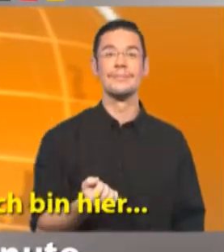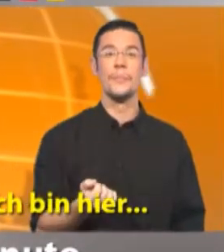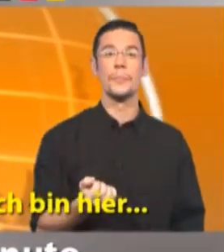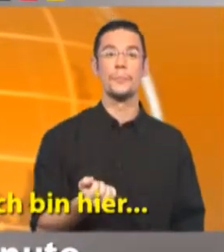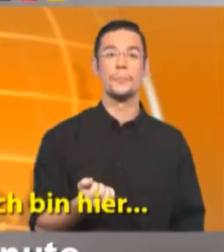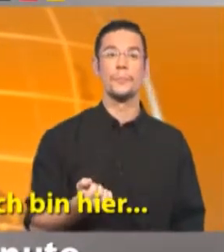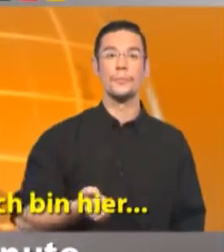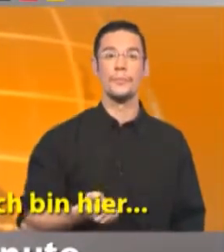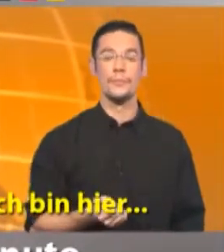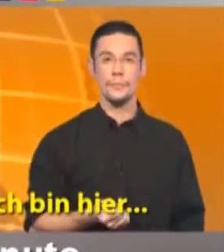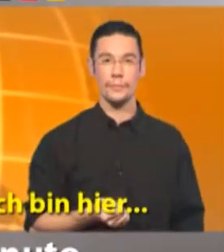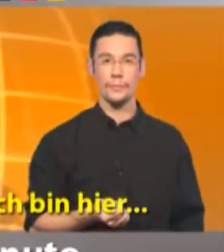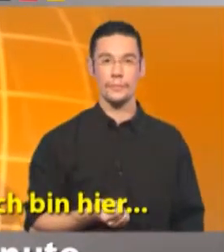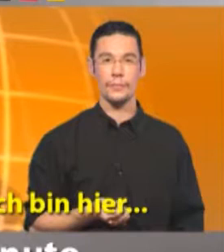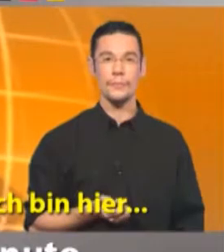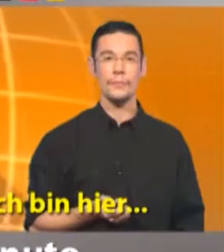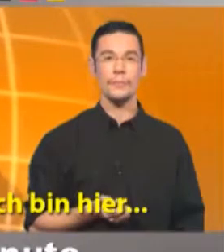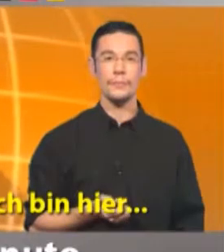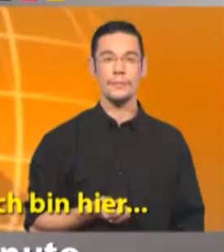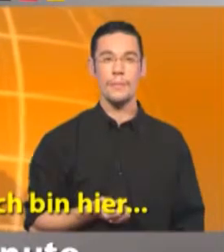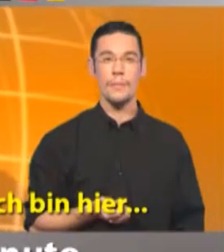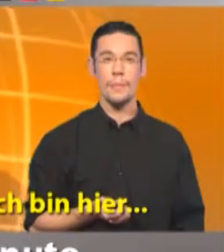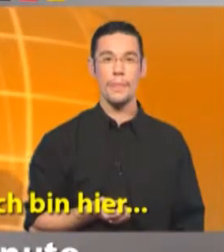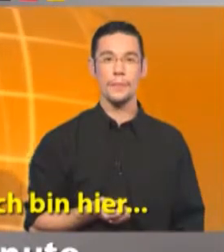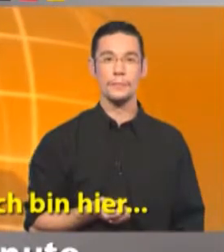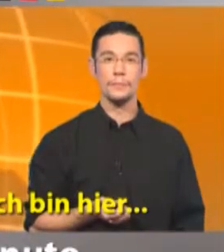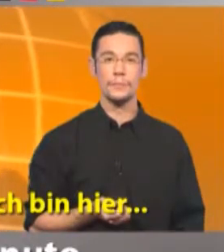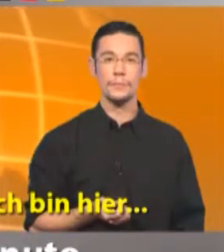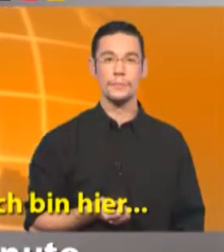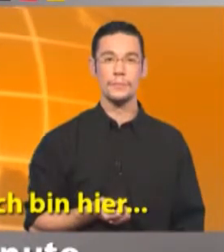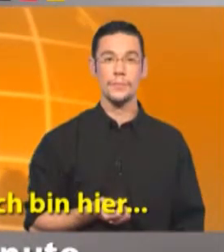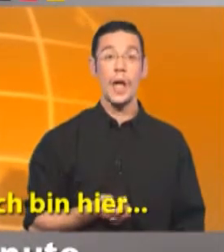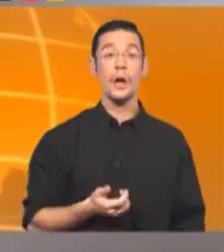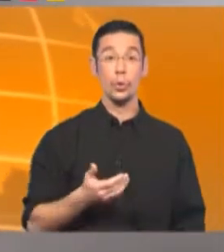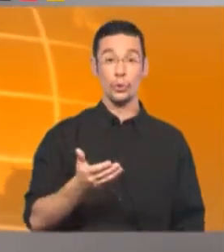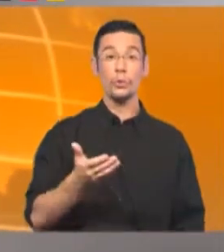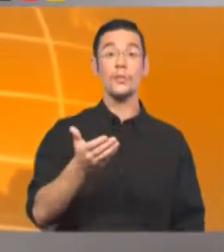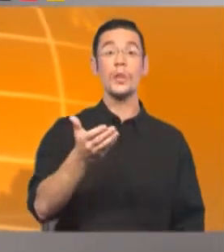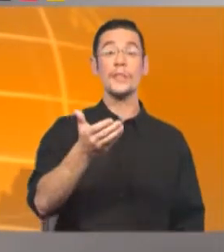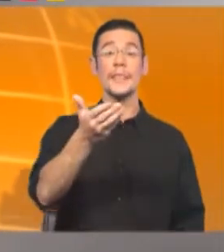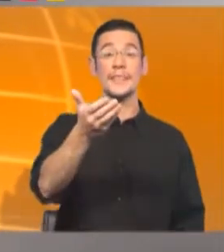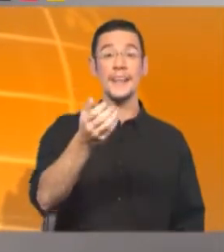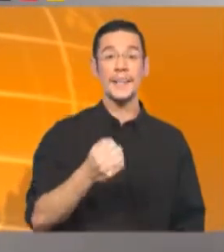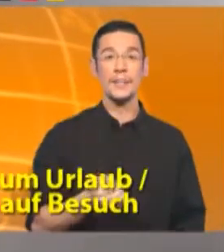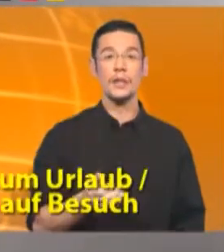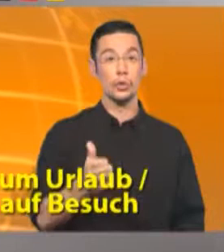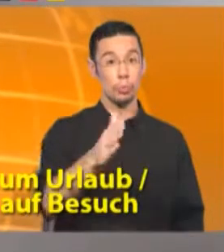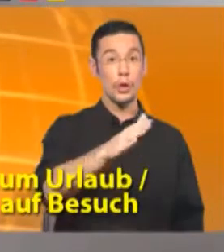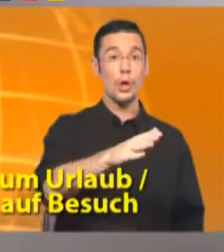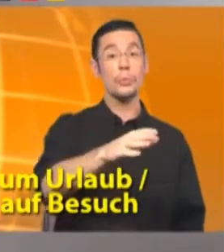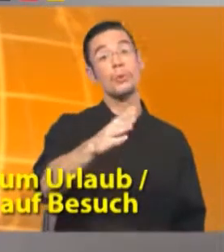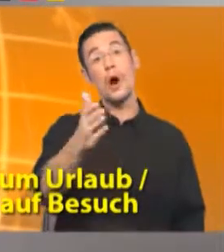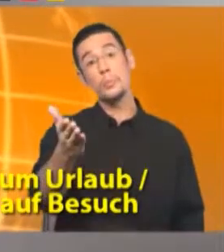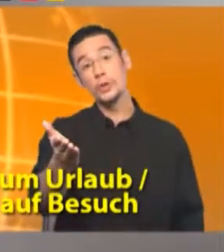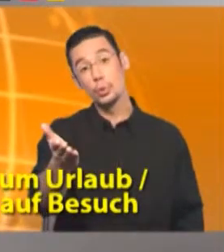Sono venuto. Venuta. Sono venuto. Venuta. Und nun folgt das Detail. Zum